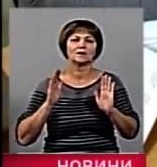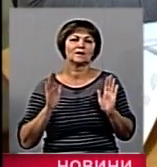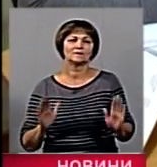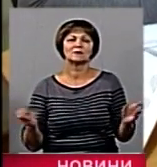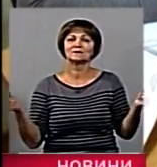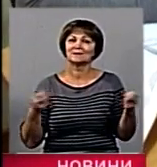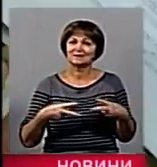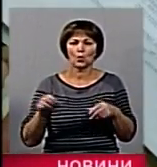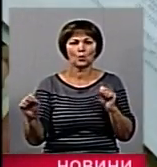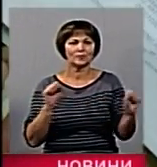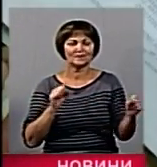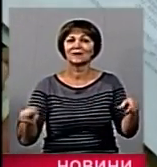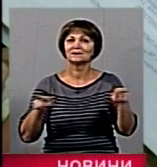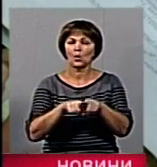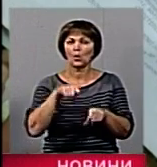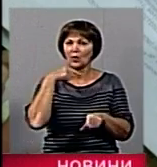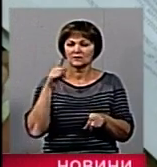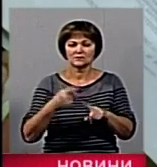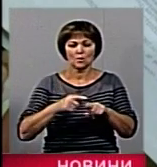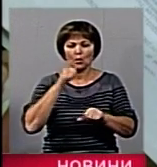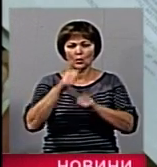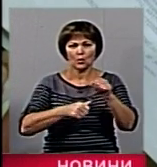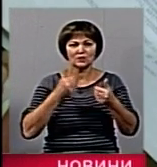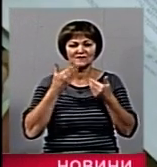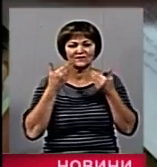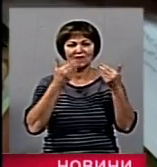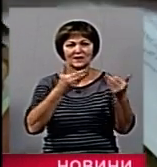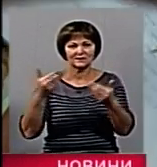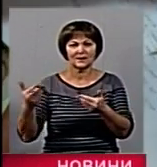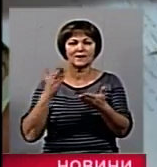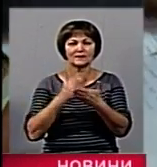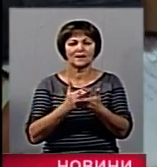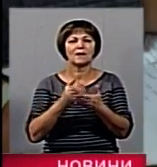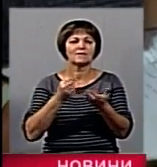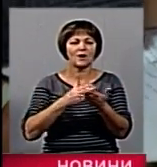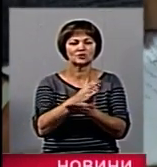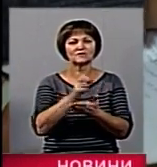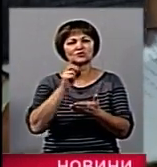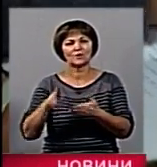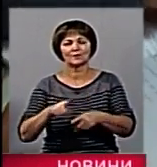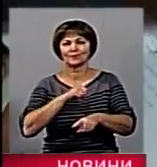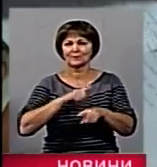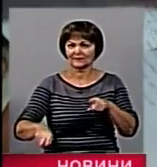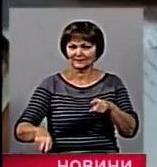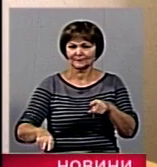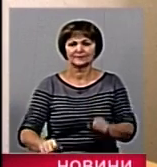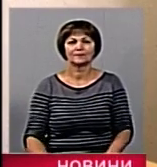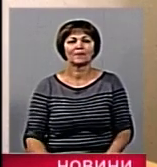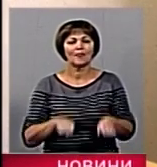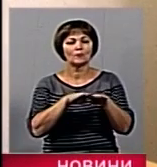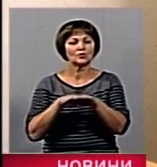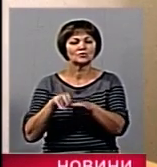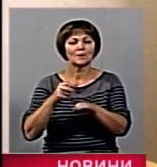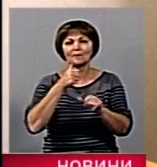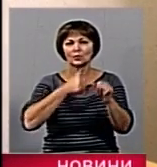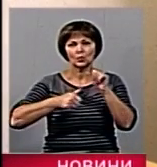Спеціалісти управління також відзначають, що цього року звернення по субсидії стало значно якіснішими та швидшими. Порівняно з минулим